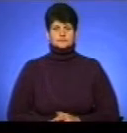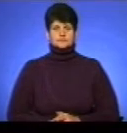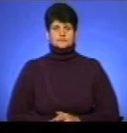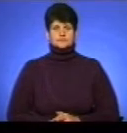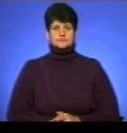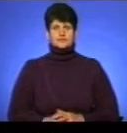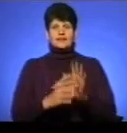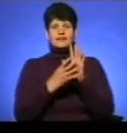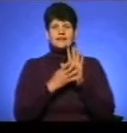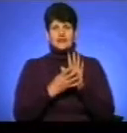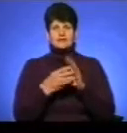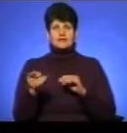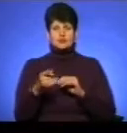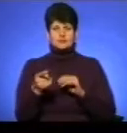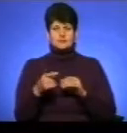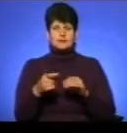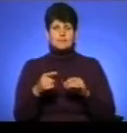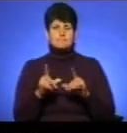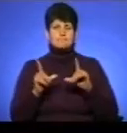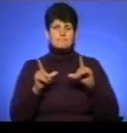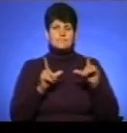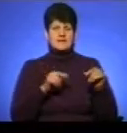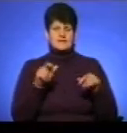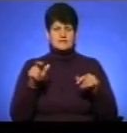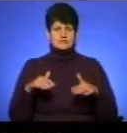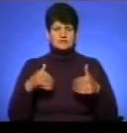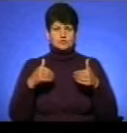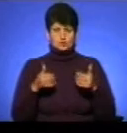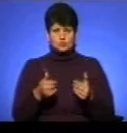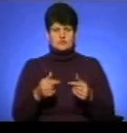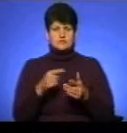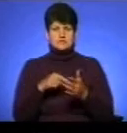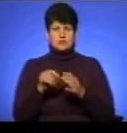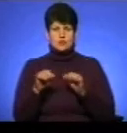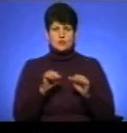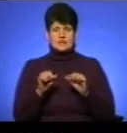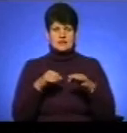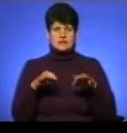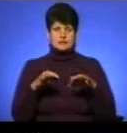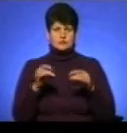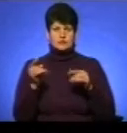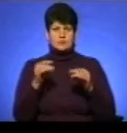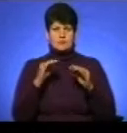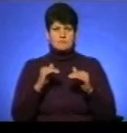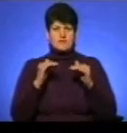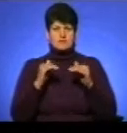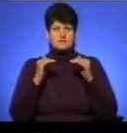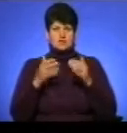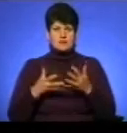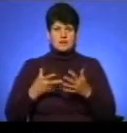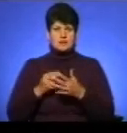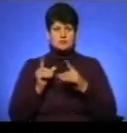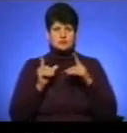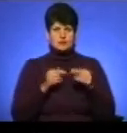Дев'ятеро тернопільських перевізників звернулися до міського управління транспорту, щоб у Тернополі підвищили плату за проїзд у громадському